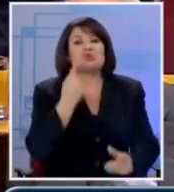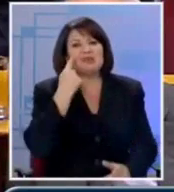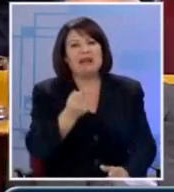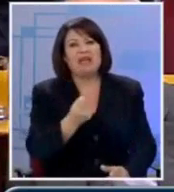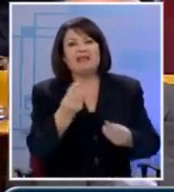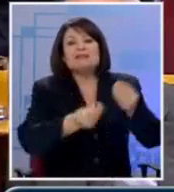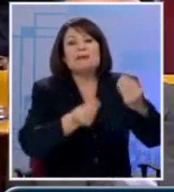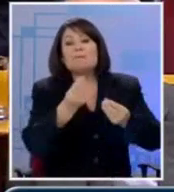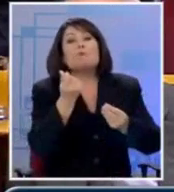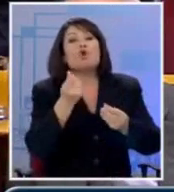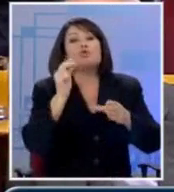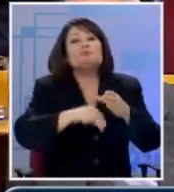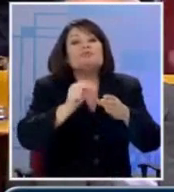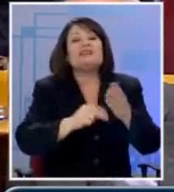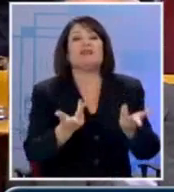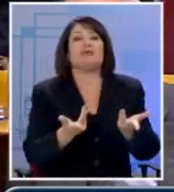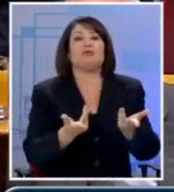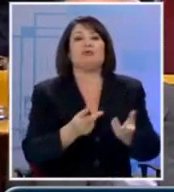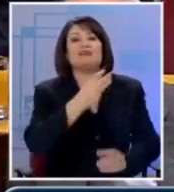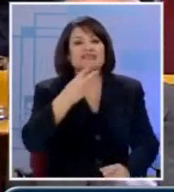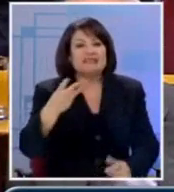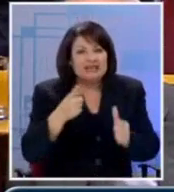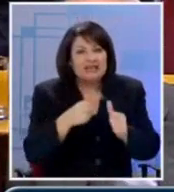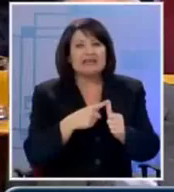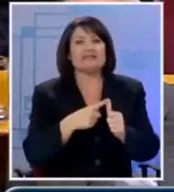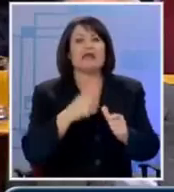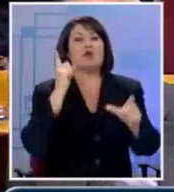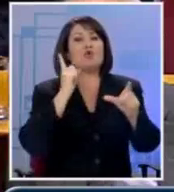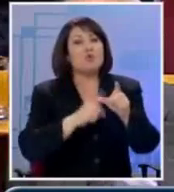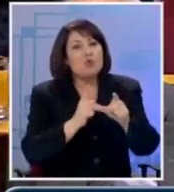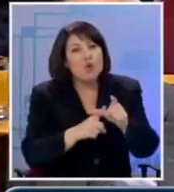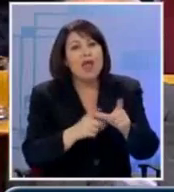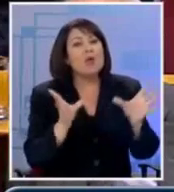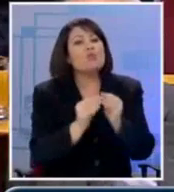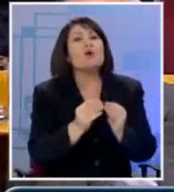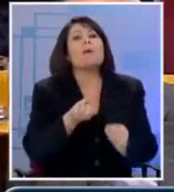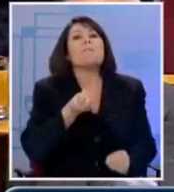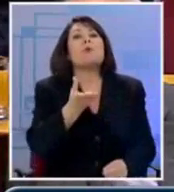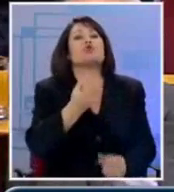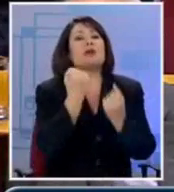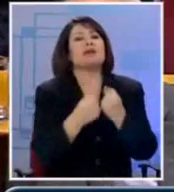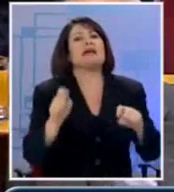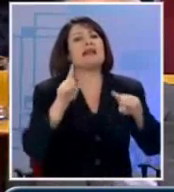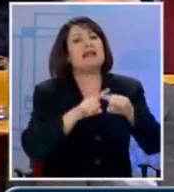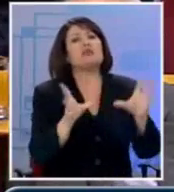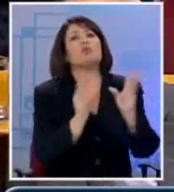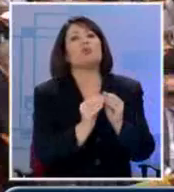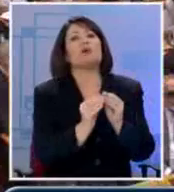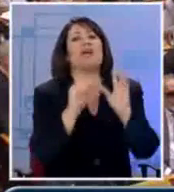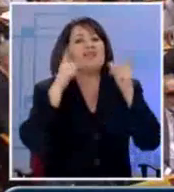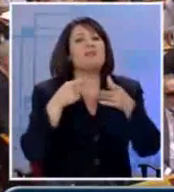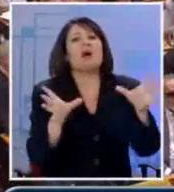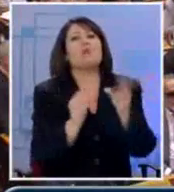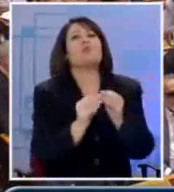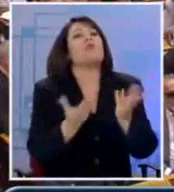αθρίζονται οι ψήφοι του ΣΥΡΙΖΑ, του Κομμουνιστικού Κόμματος, των Ανεξαρτήτων Ελλήνων και της Δημάρ.